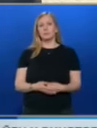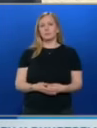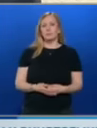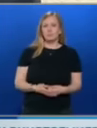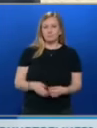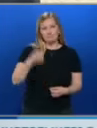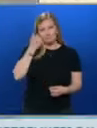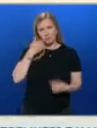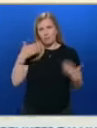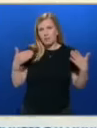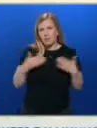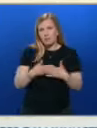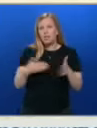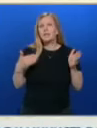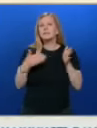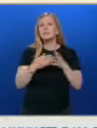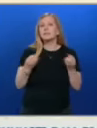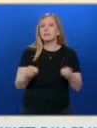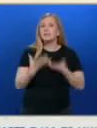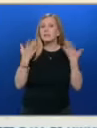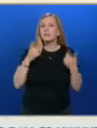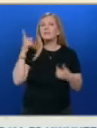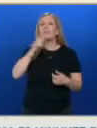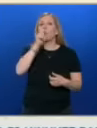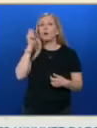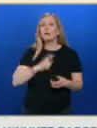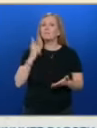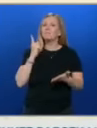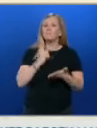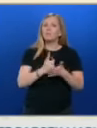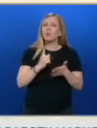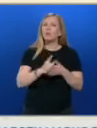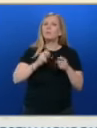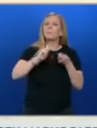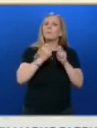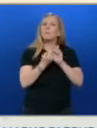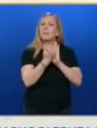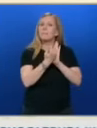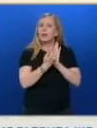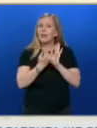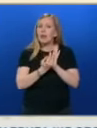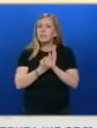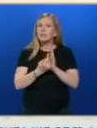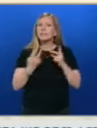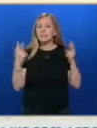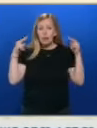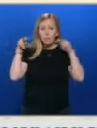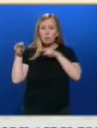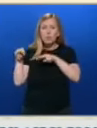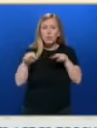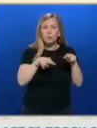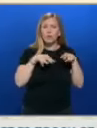Добър вечер! Заради инцидента в Украина се наложи да бъде актуализиран планът за извършване на мониторинг на морската вода в